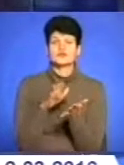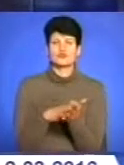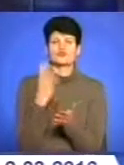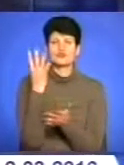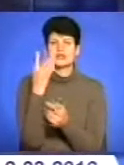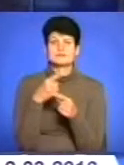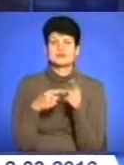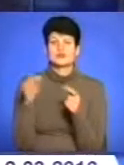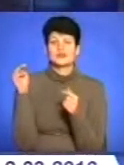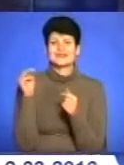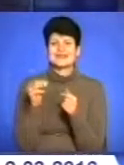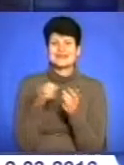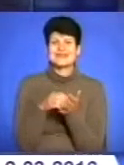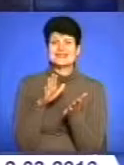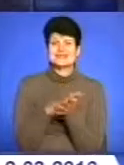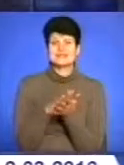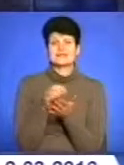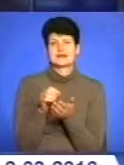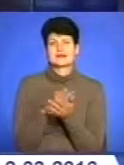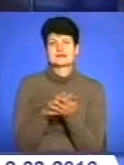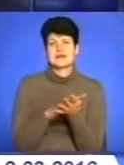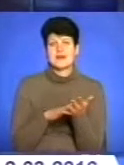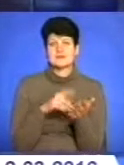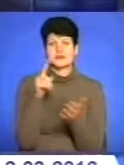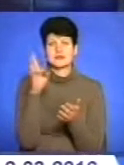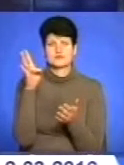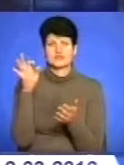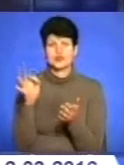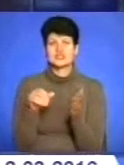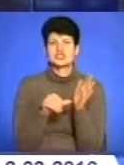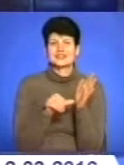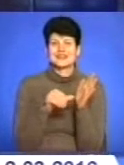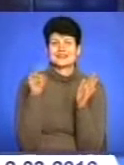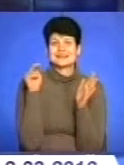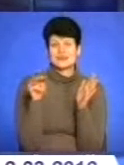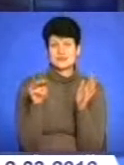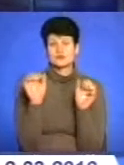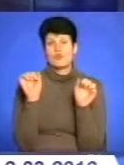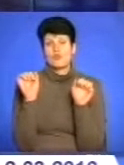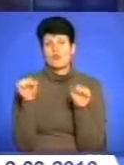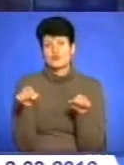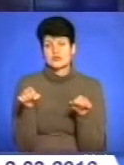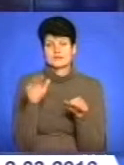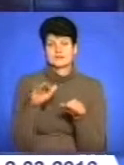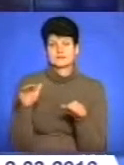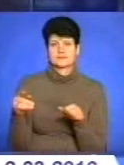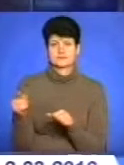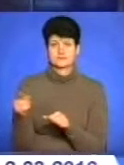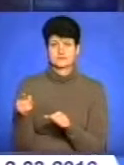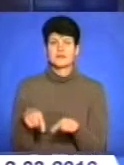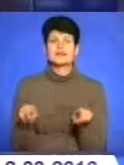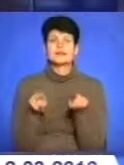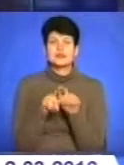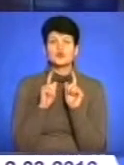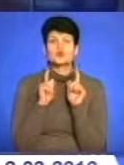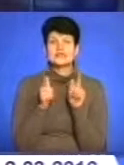,5 тисячі реєстраційних заявок на зовнішнє тестування з 6 тисяч потенційних абітурієнтів у Тернополі. Також, згідно